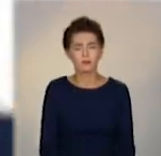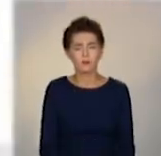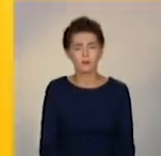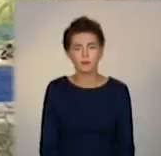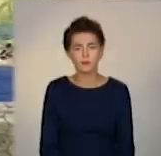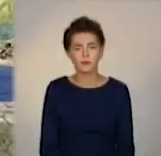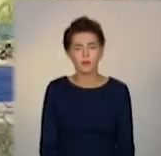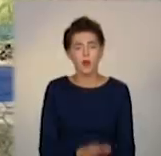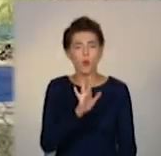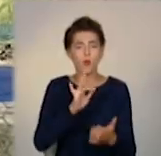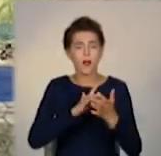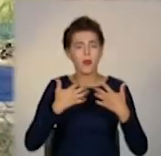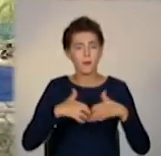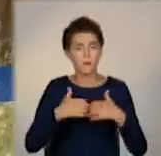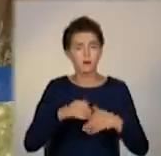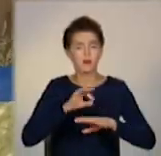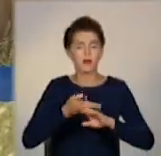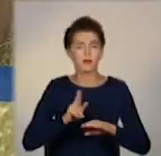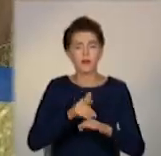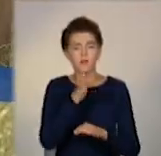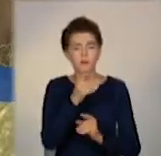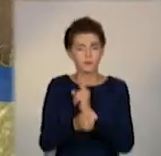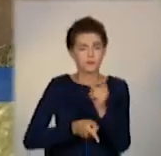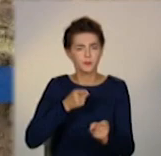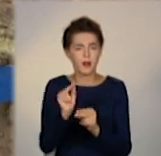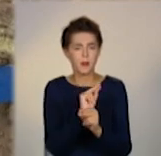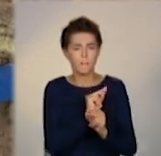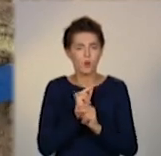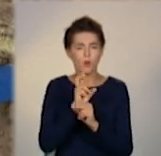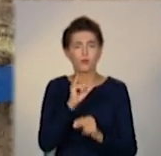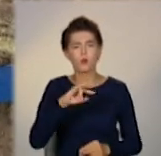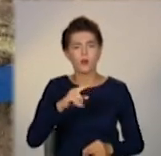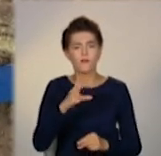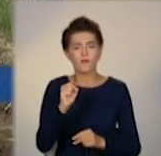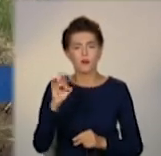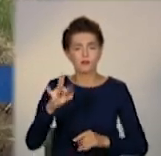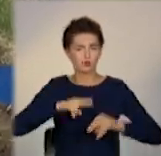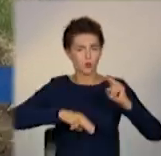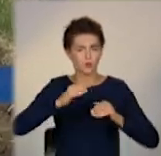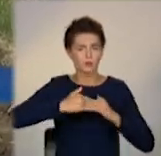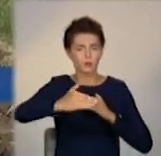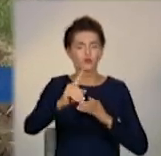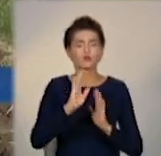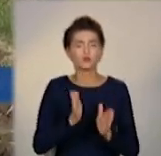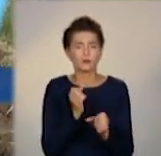В Краматорську проводять до ладу бульвар машинобудівників. Що там планують зробити?